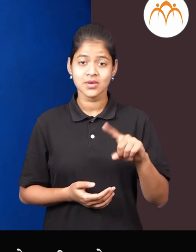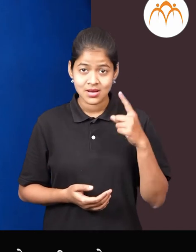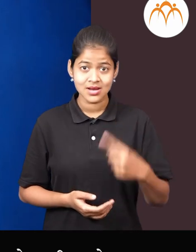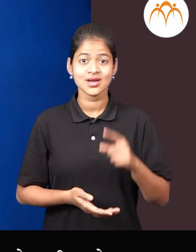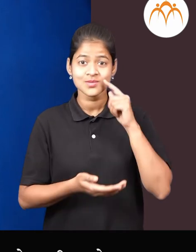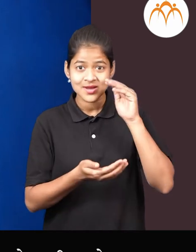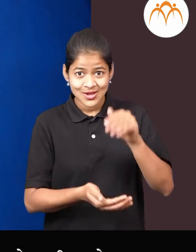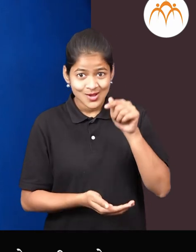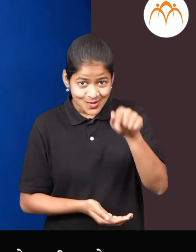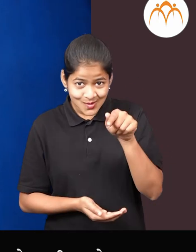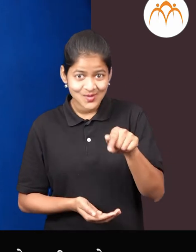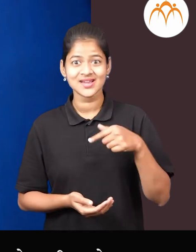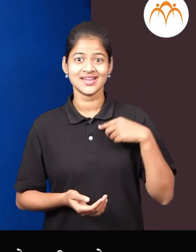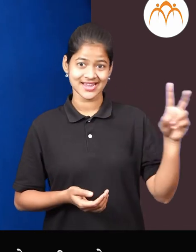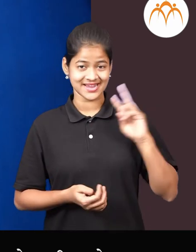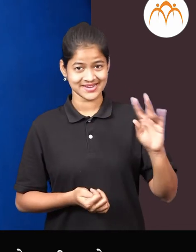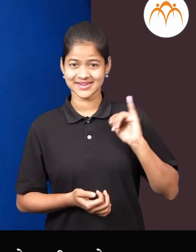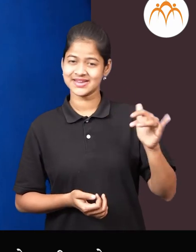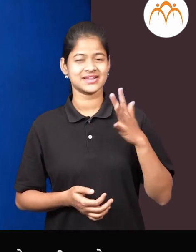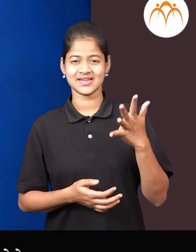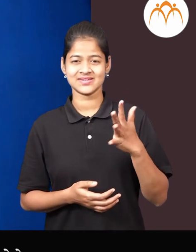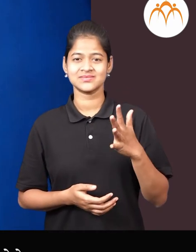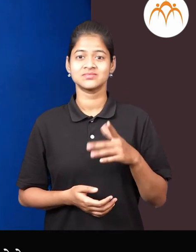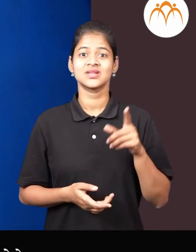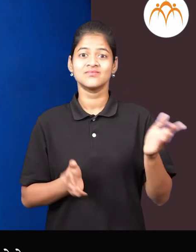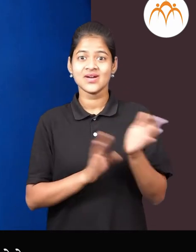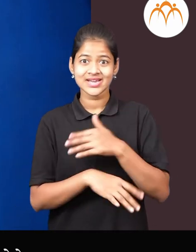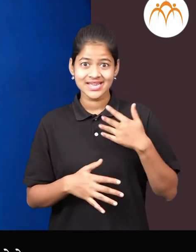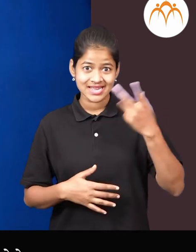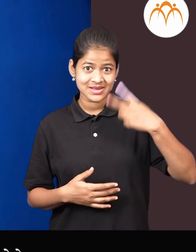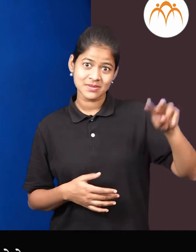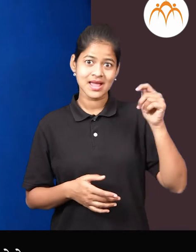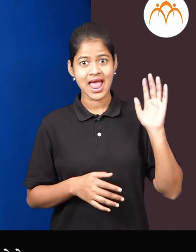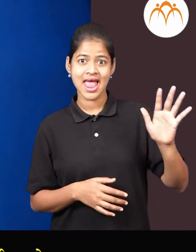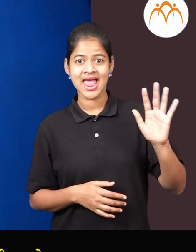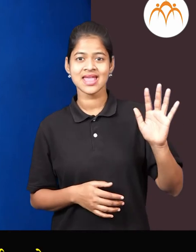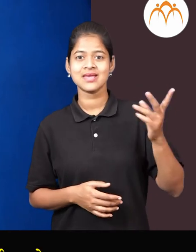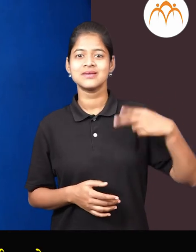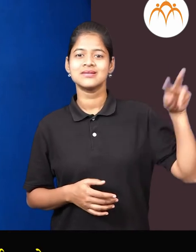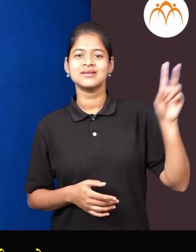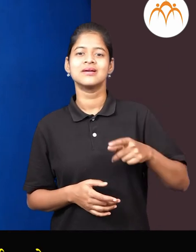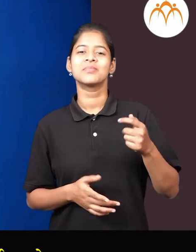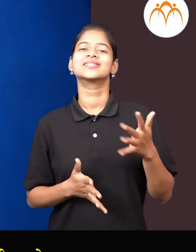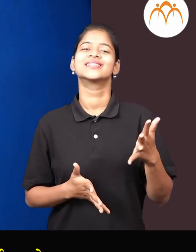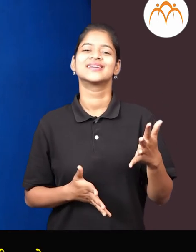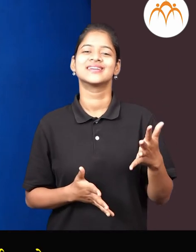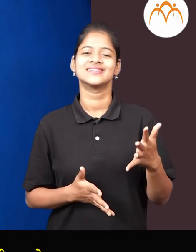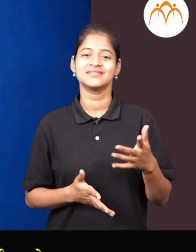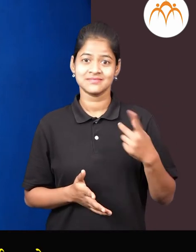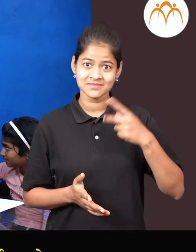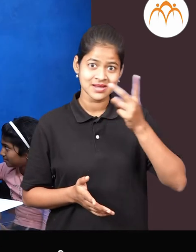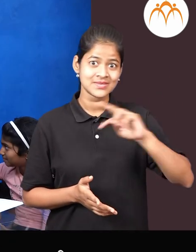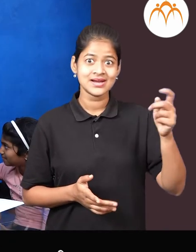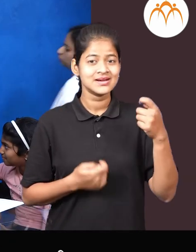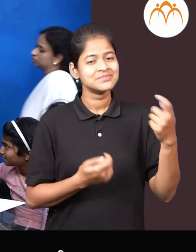पन रागव मासे अपले काई सार्खनें ये जाताना माझा कड़े पैसे होते येताना नहोते कारंकाते खर्च